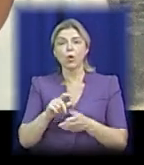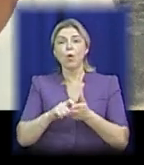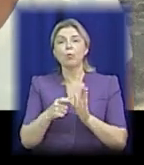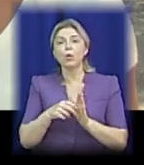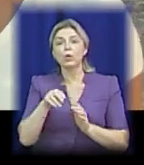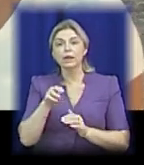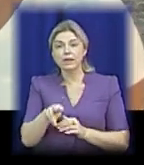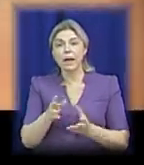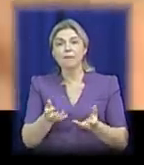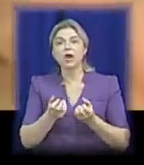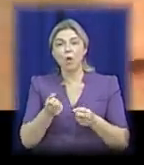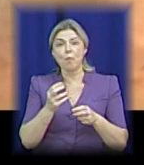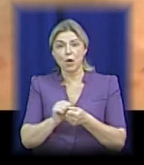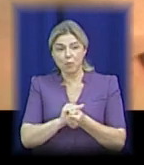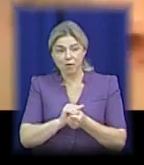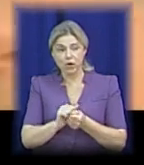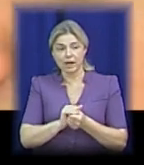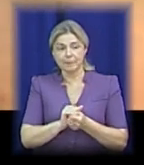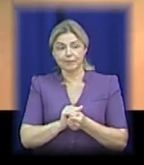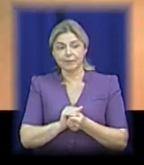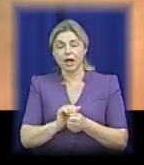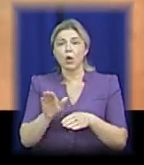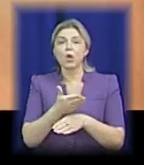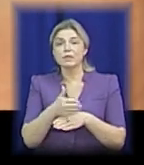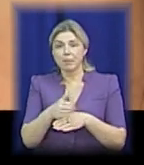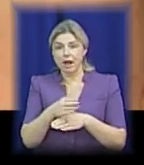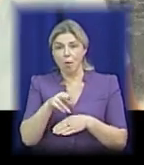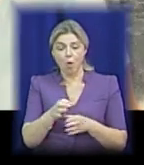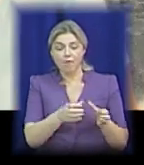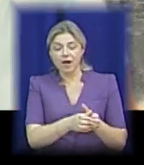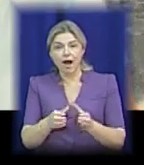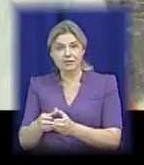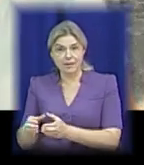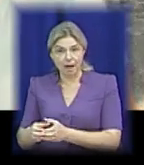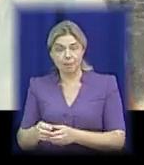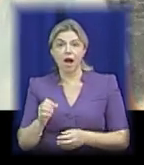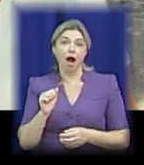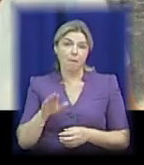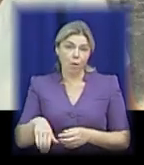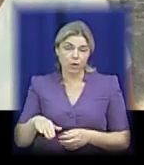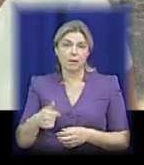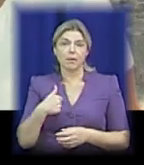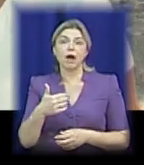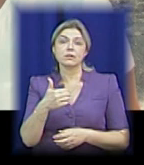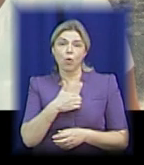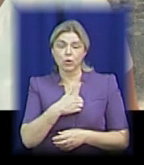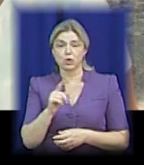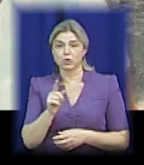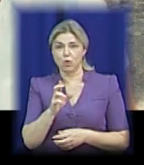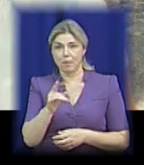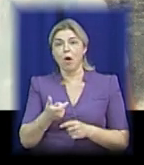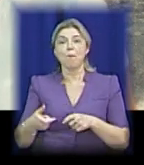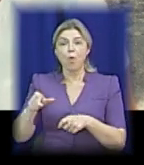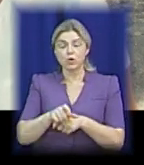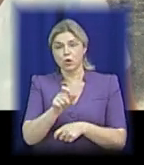просто в торсору вину розпреділяла по фракціям. Потім мені захотілося, щоб більше